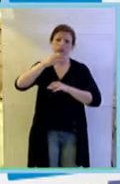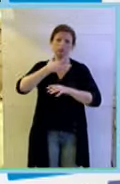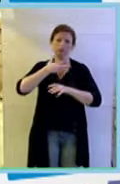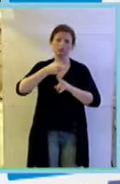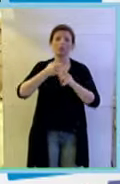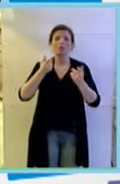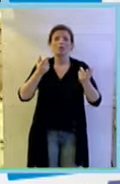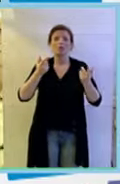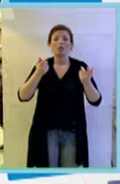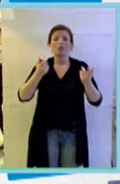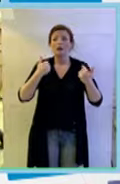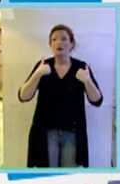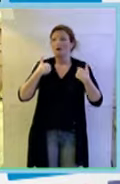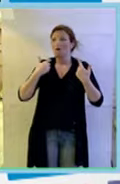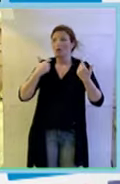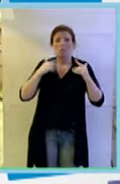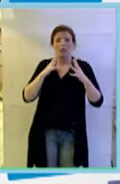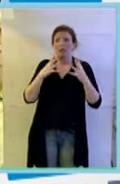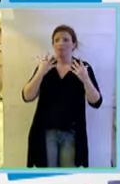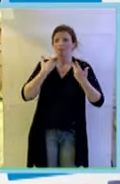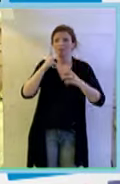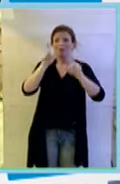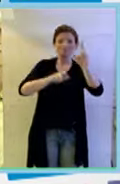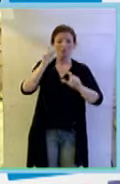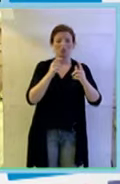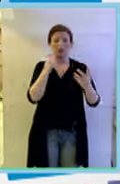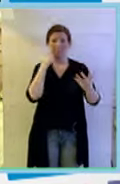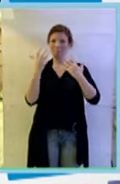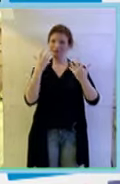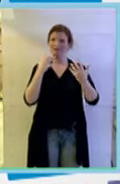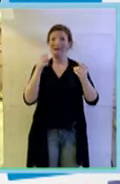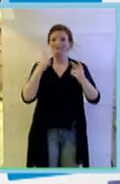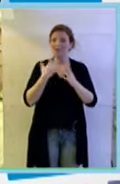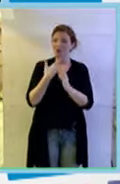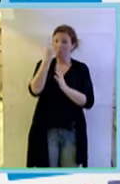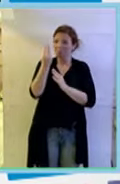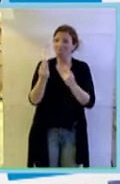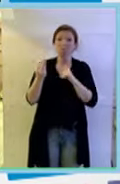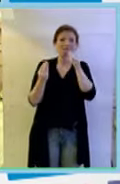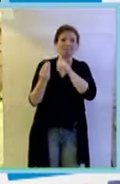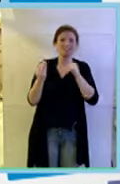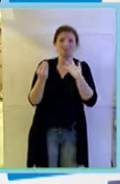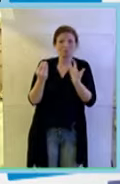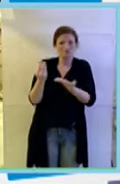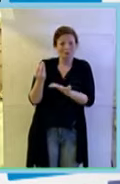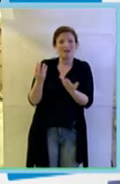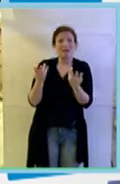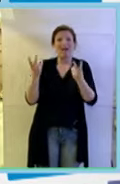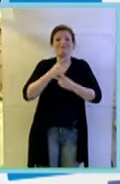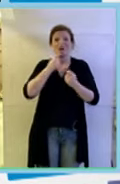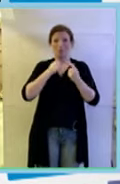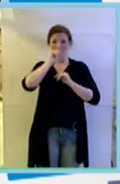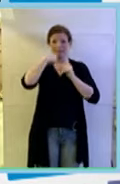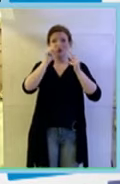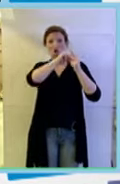ritrova con delle persone fantastiche che stanno accanto a te neanche te ne accorgi il mio secondo in lista